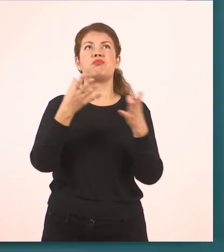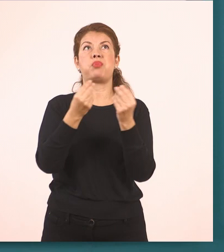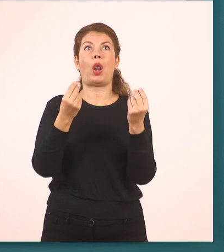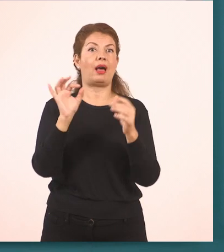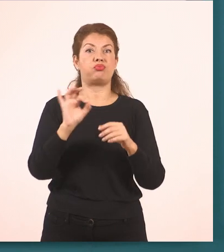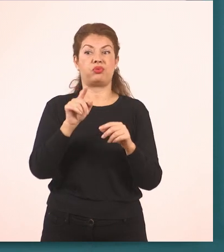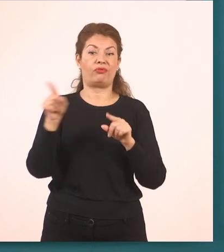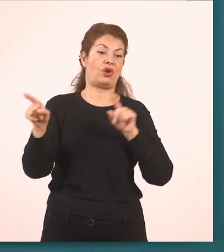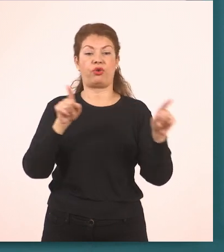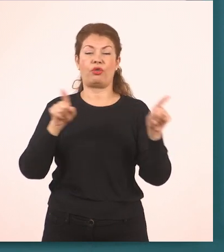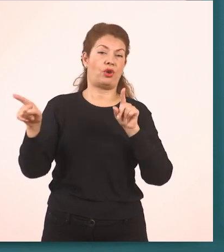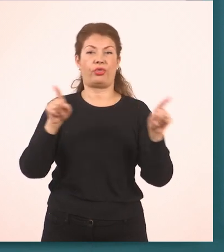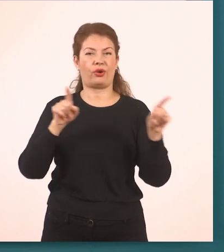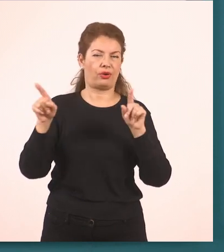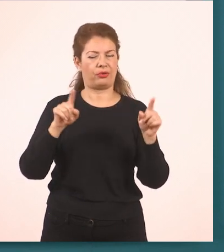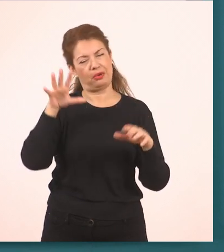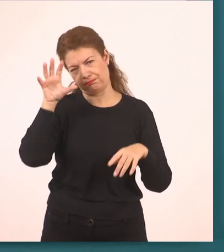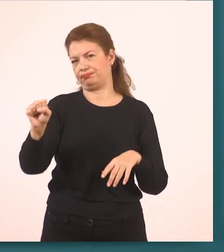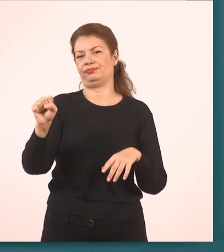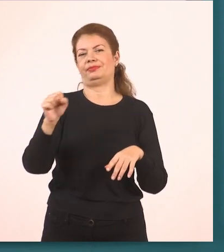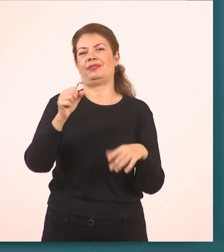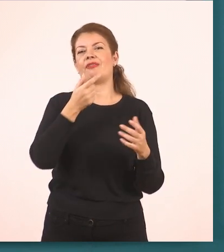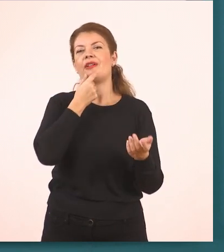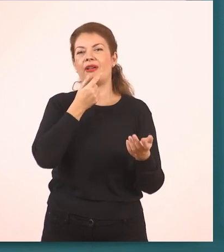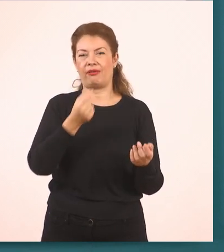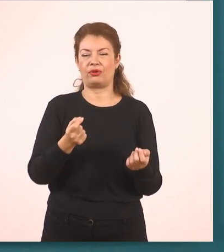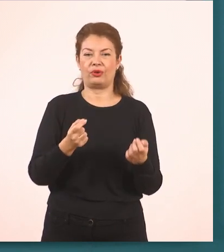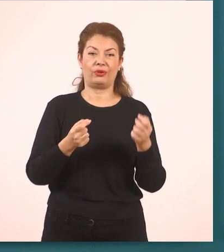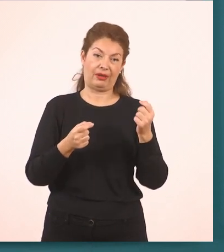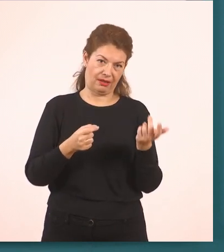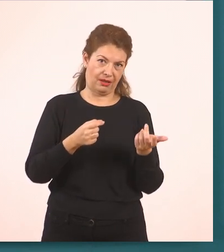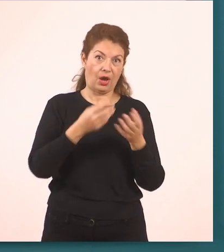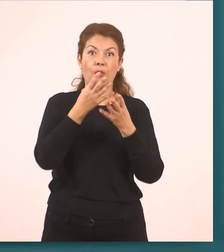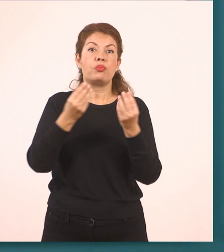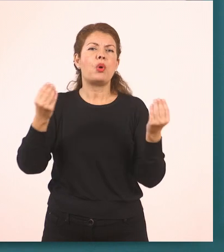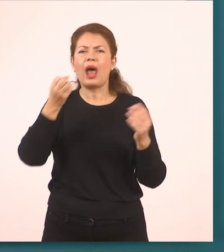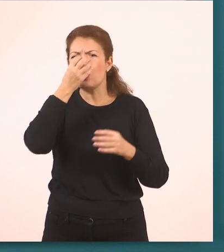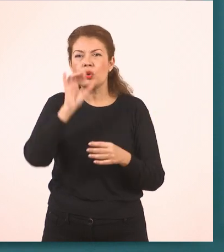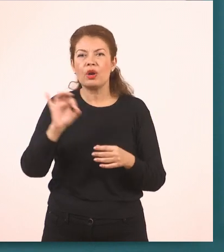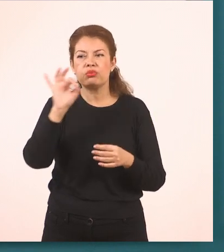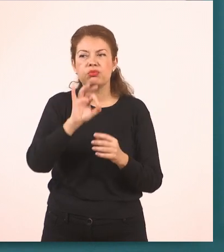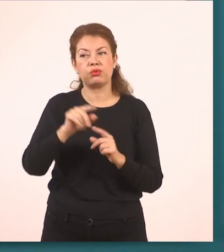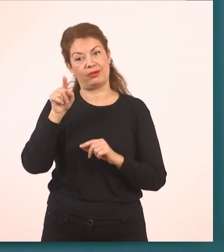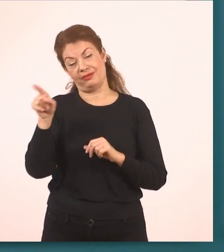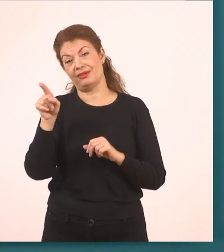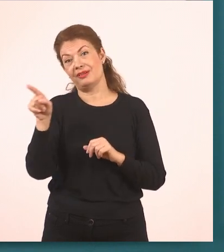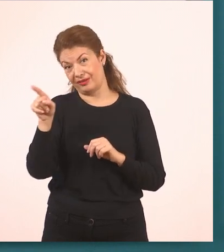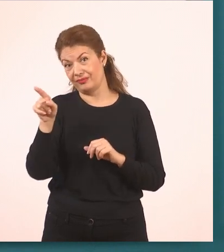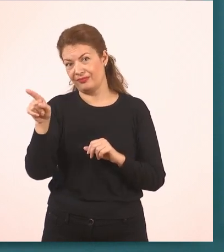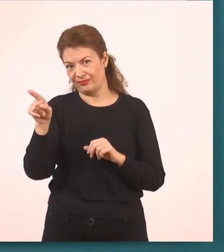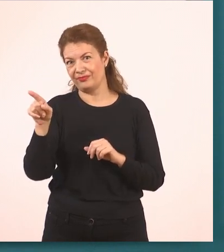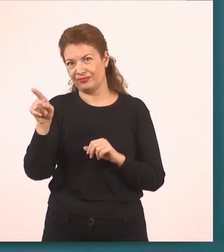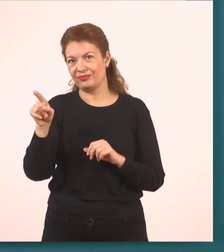ότι από εδώ έχω πιο πολλά λουλουδάκια σε σχέση με την άλλη πλευρά, οπότε